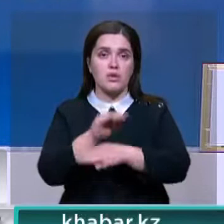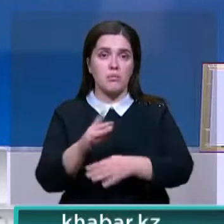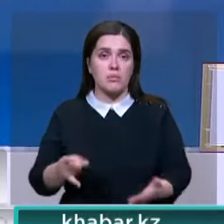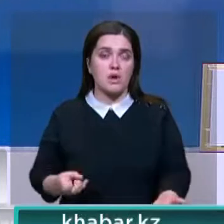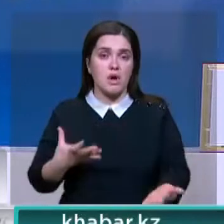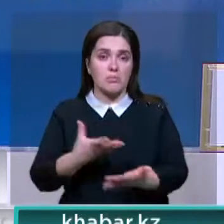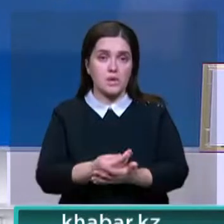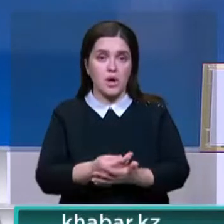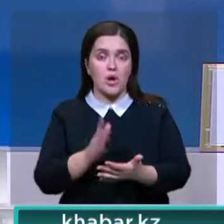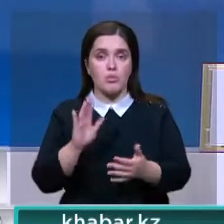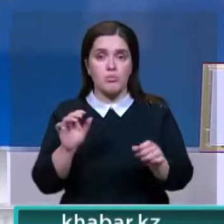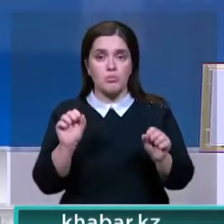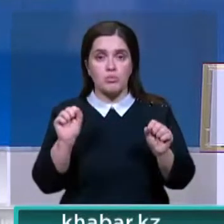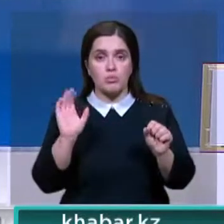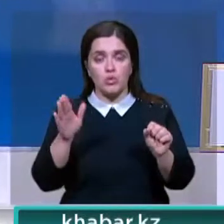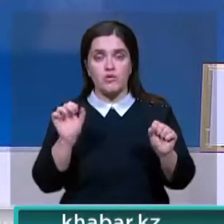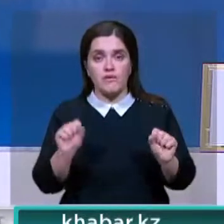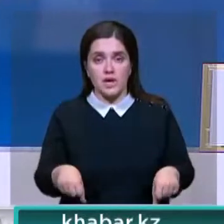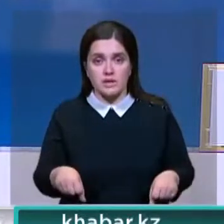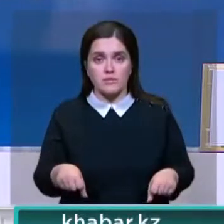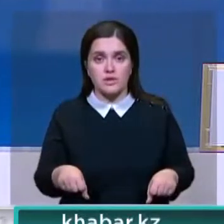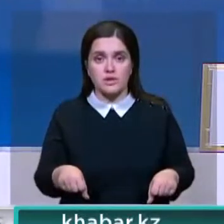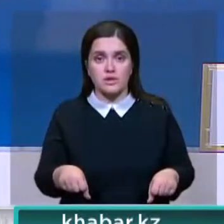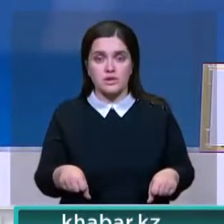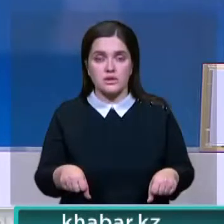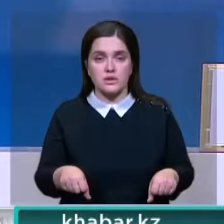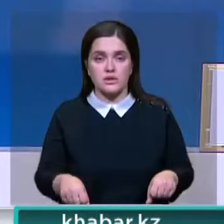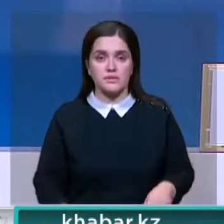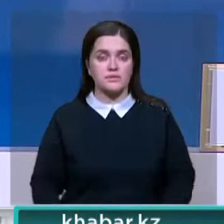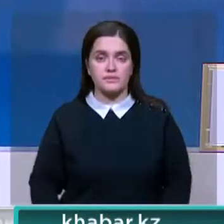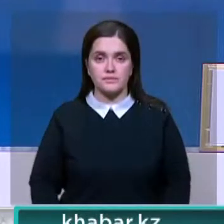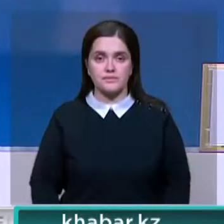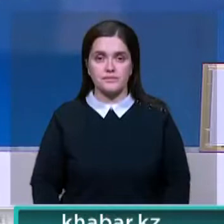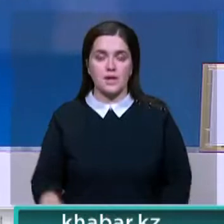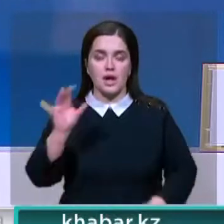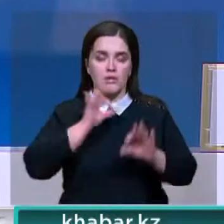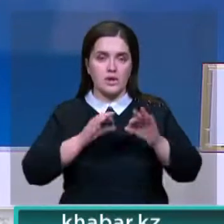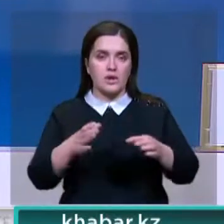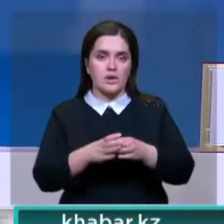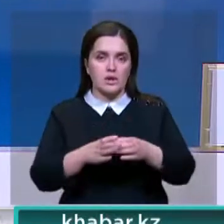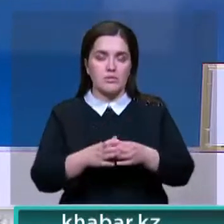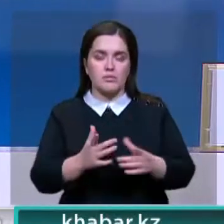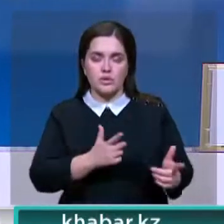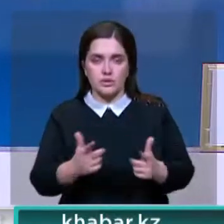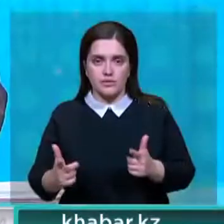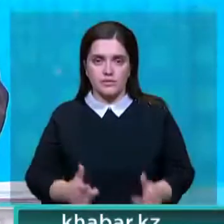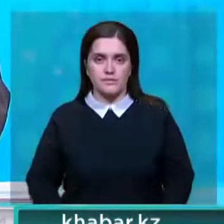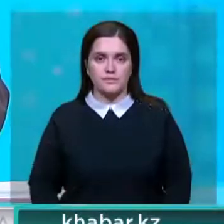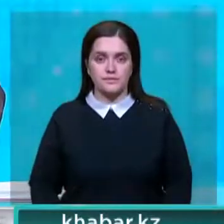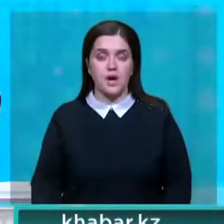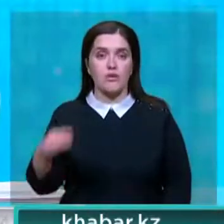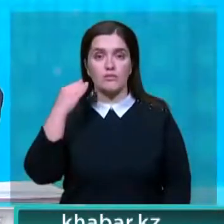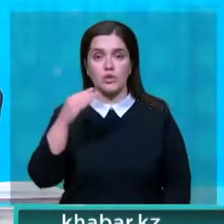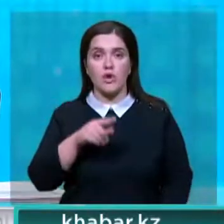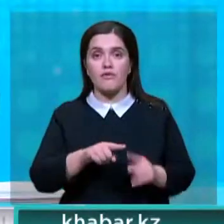будет возможно, и сейчас фармкомпании отрабатывают эти механизмы. В